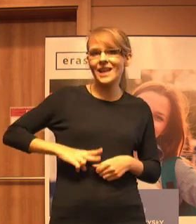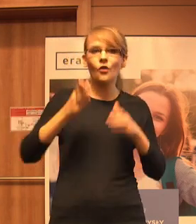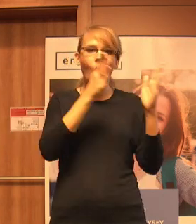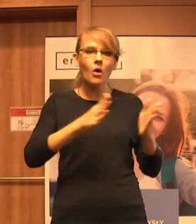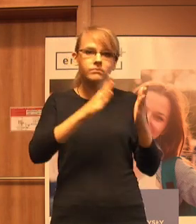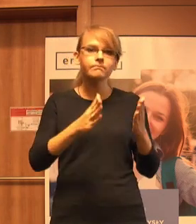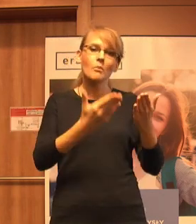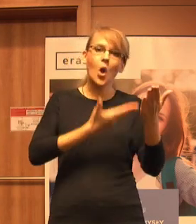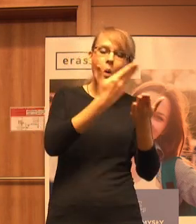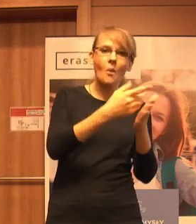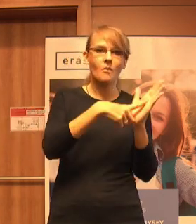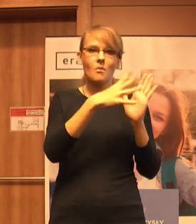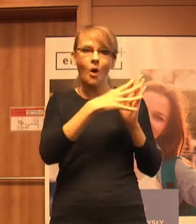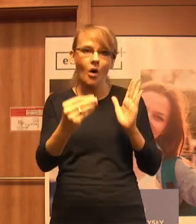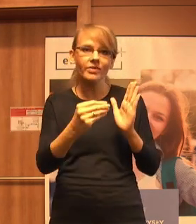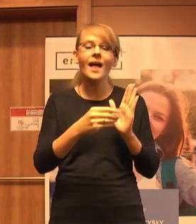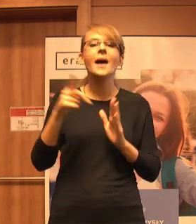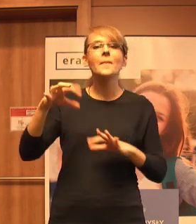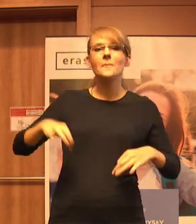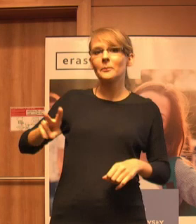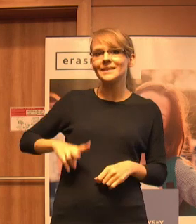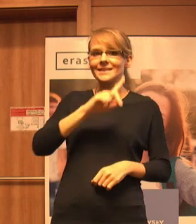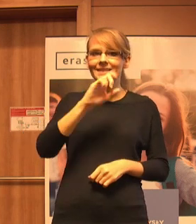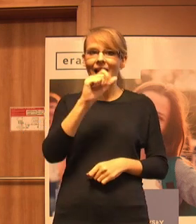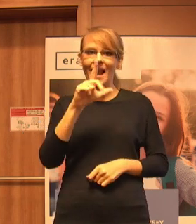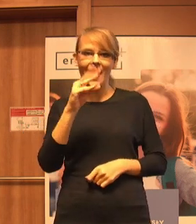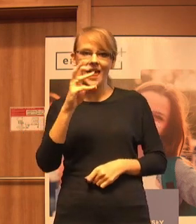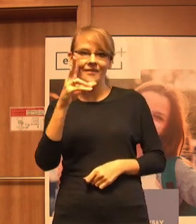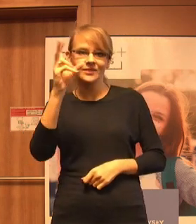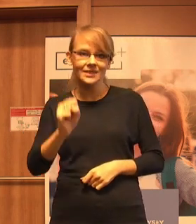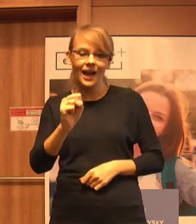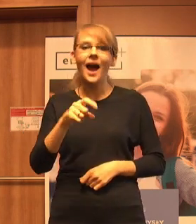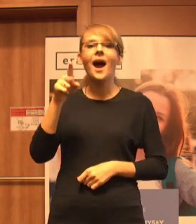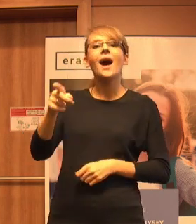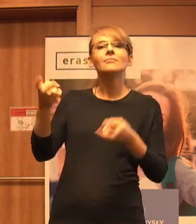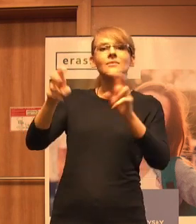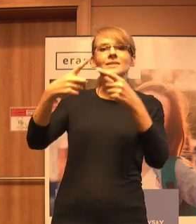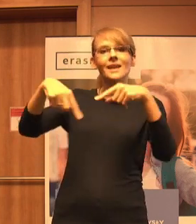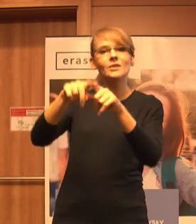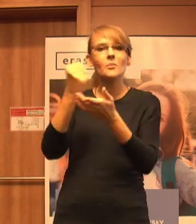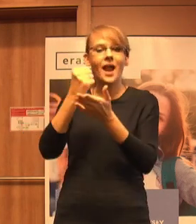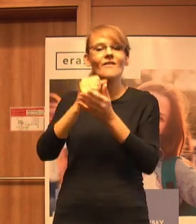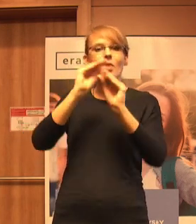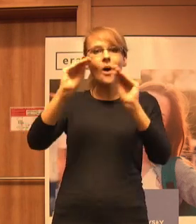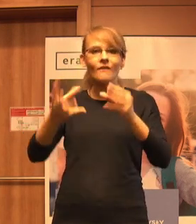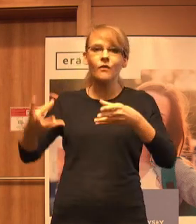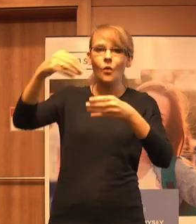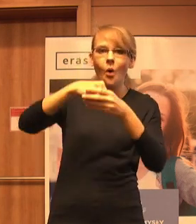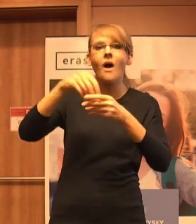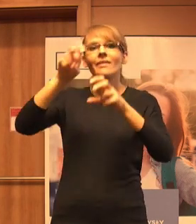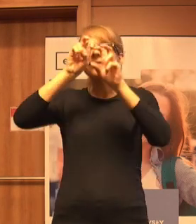właściwie może być powołaną przez panią minister Zalewską, zespół do spraw edukacji włączającej i diagnozy